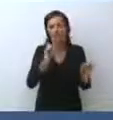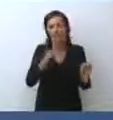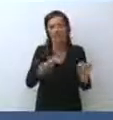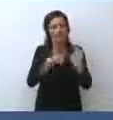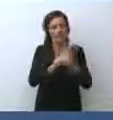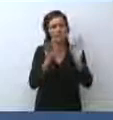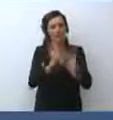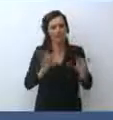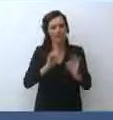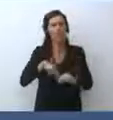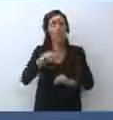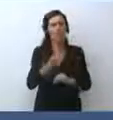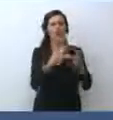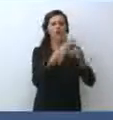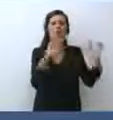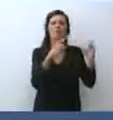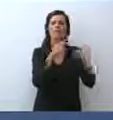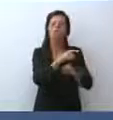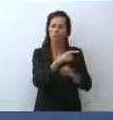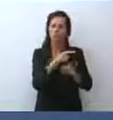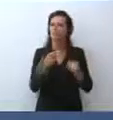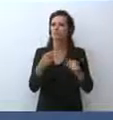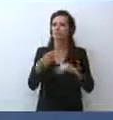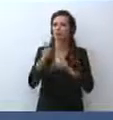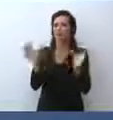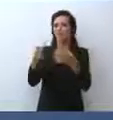e con le altre parti sociali, ovviamente.